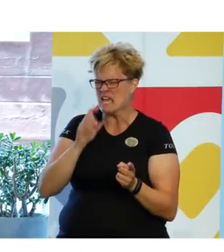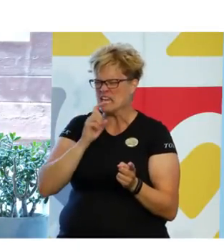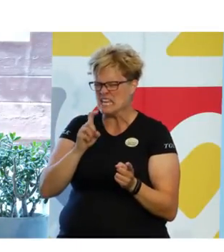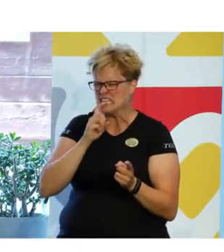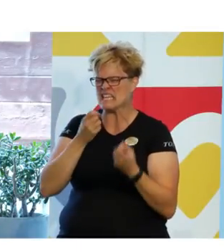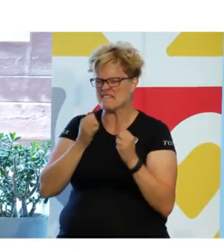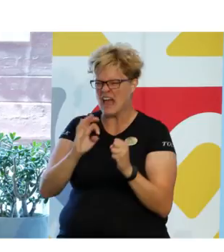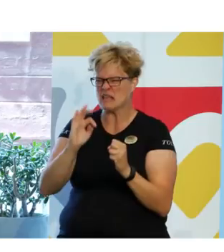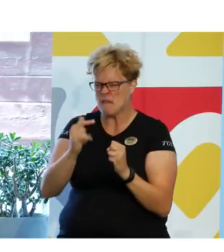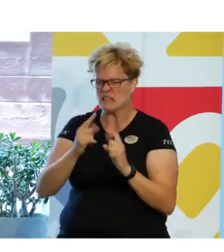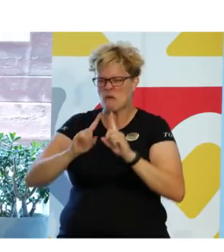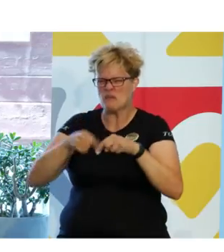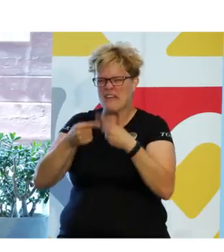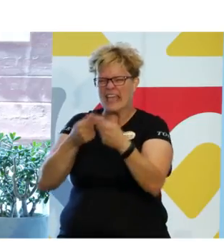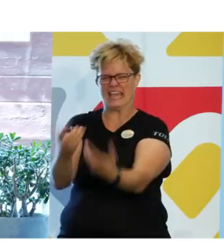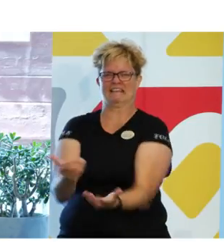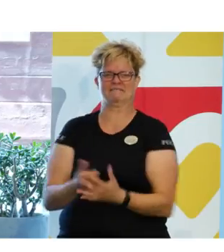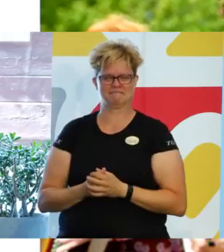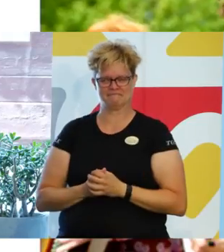verksamhetsutveckling.